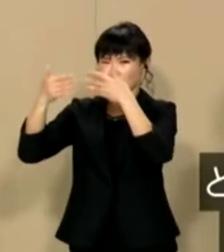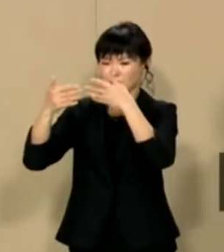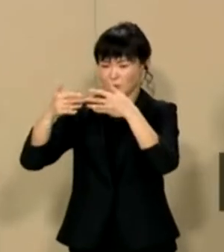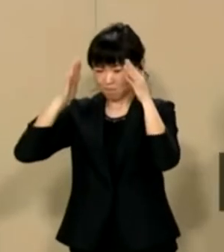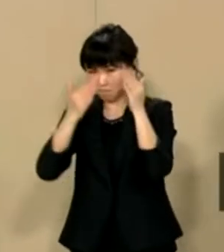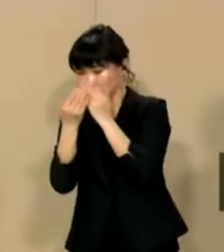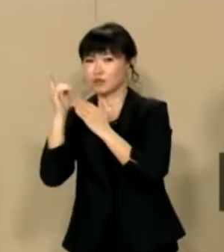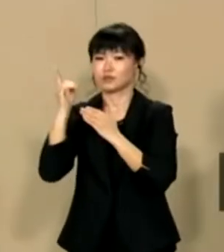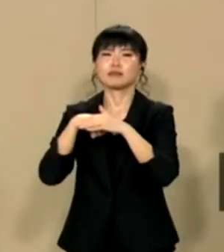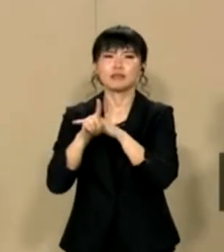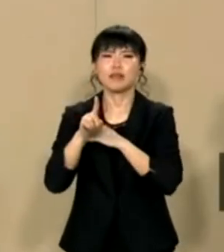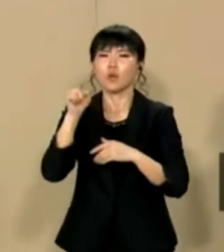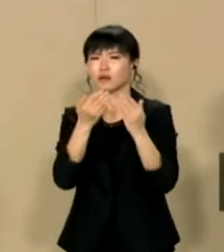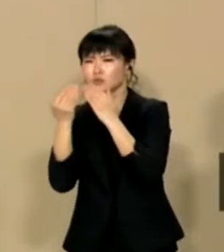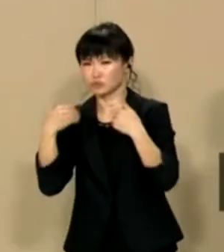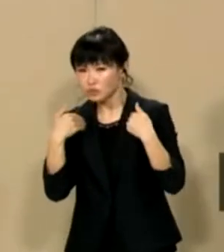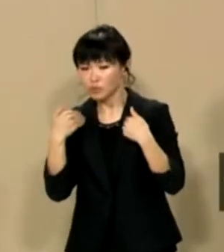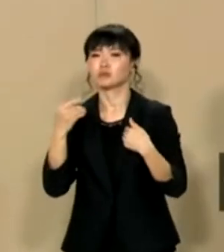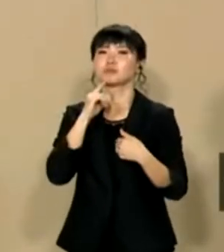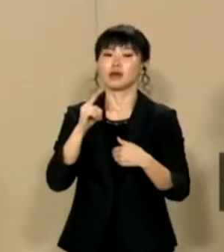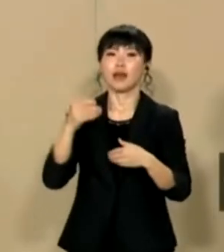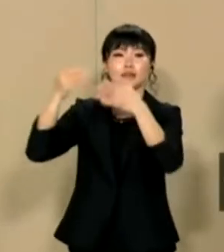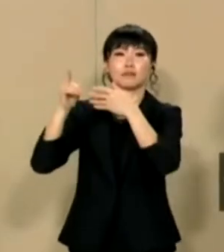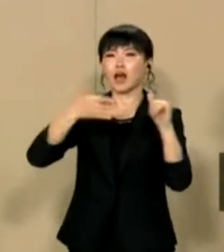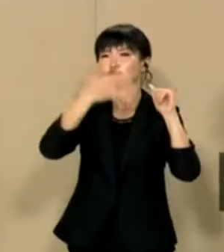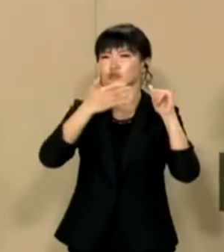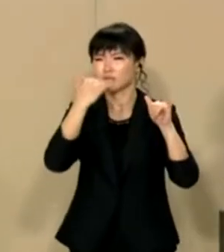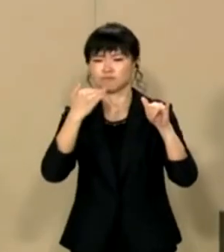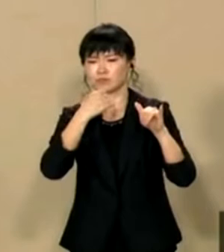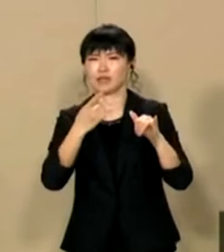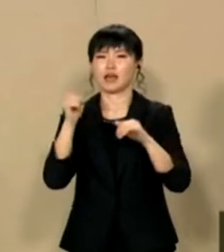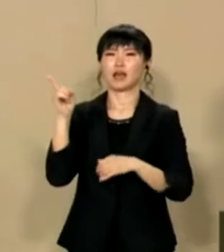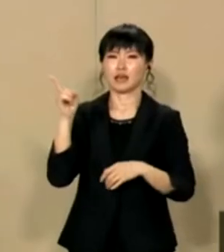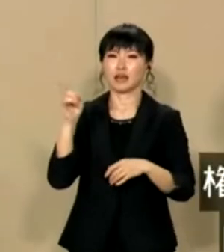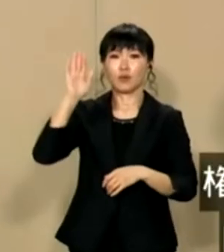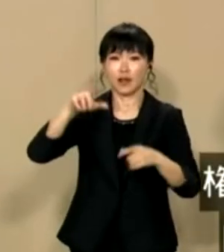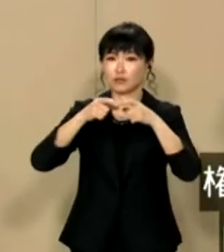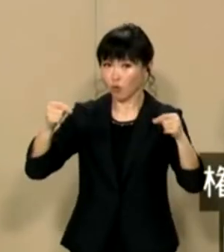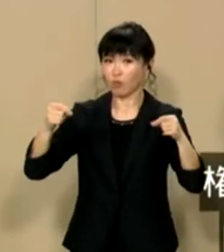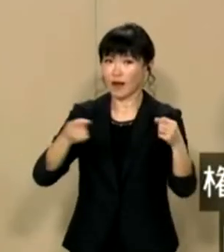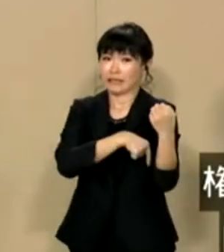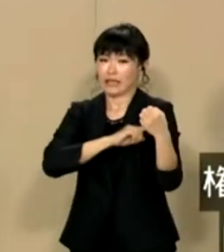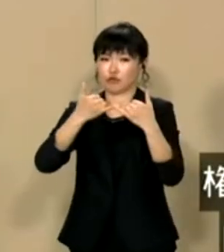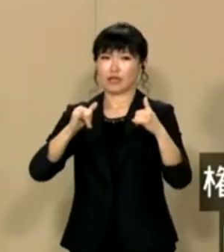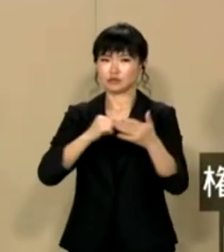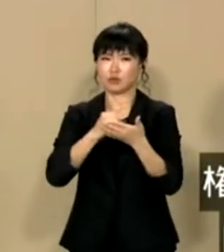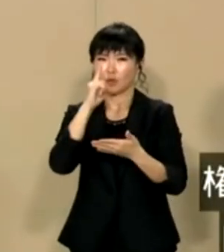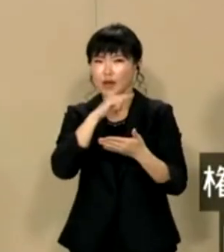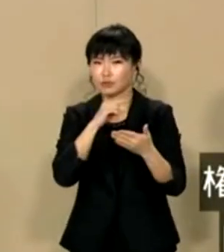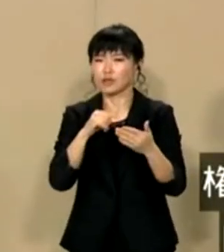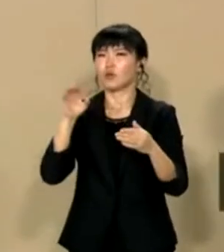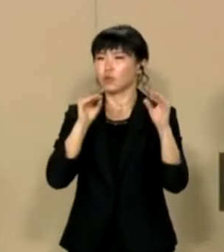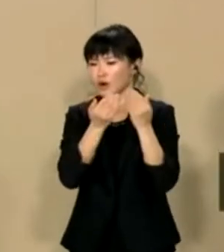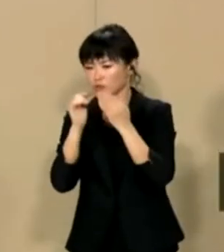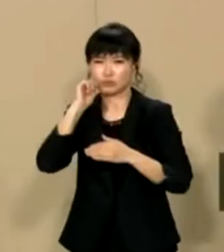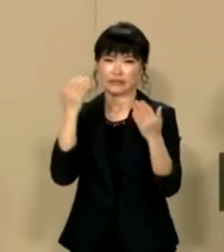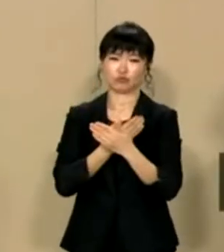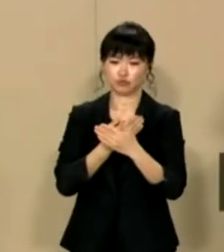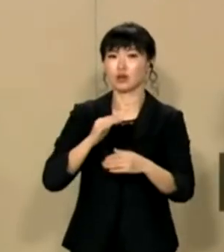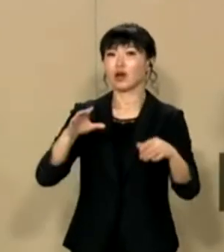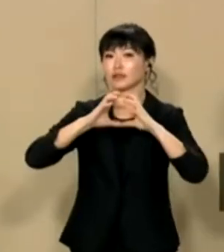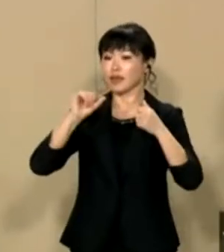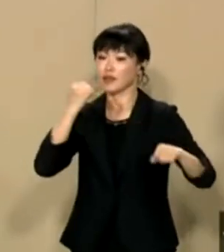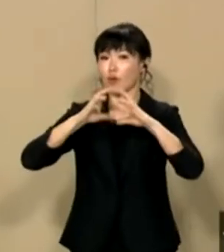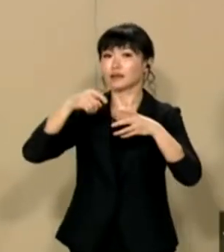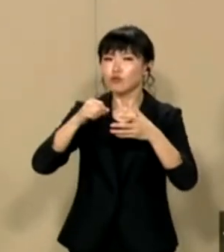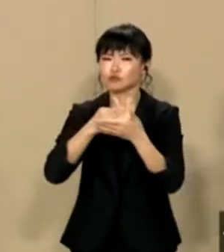必死に隠蔽していますなぜこの綾野剛事をテレが隠蔽しているかというとテレビがYouTubeに負けたくないからですこれからの日本は返力者にとって都合の悪い情報を隠せない時になっていますこの芸能界